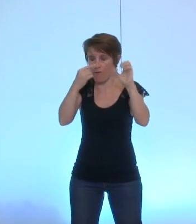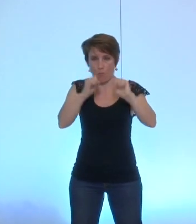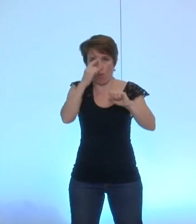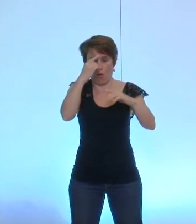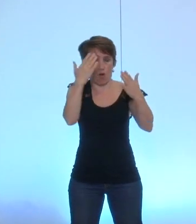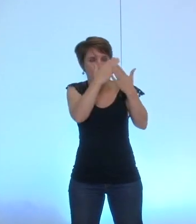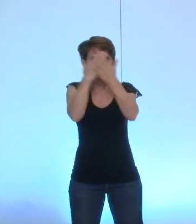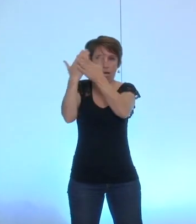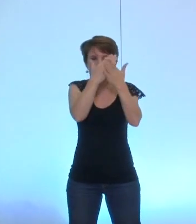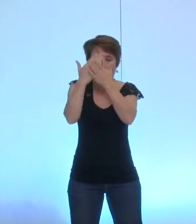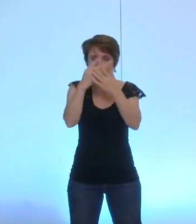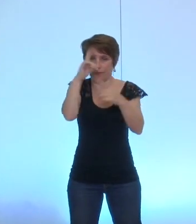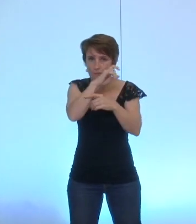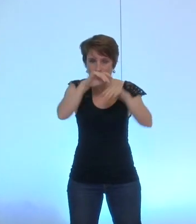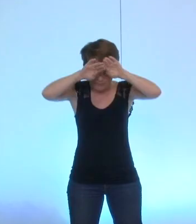regarde ensemble